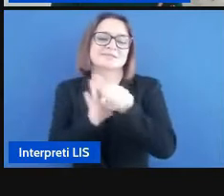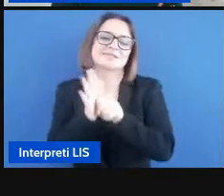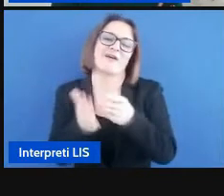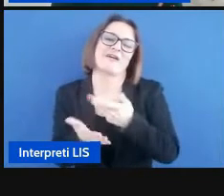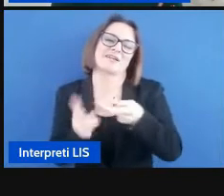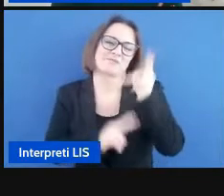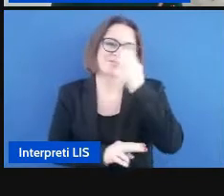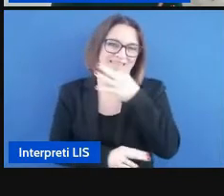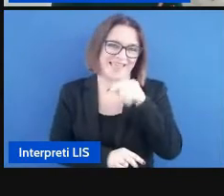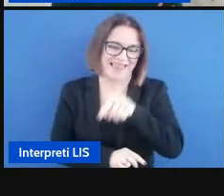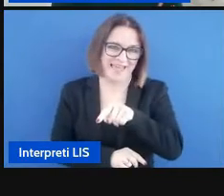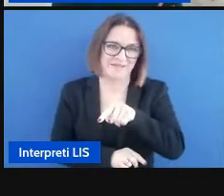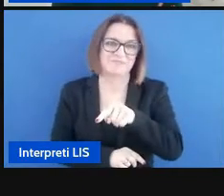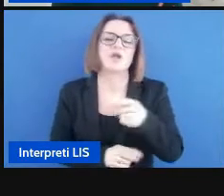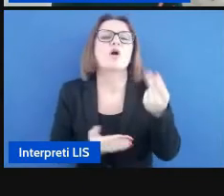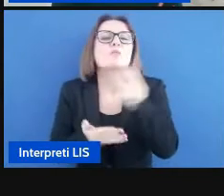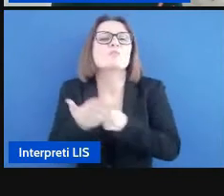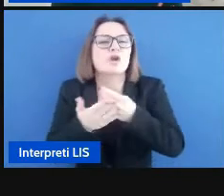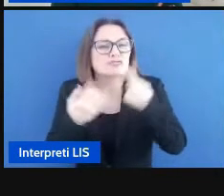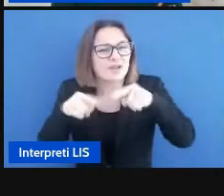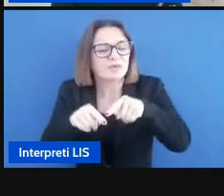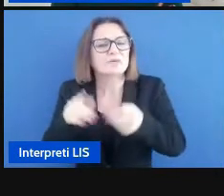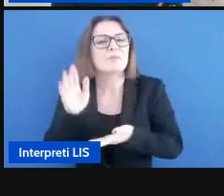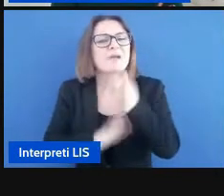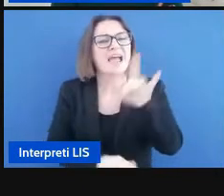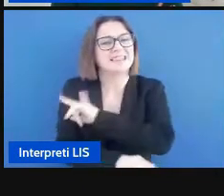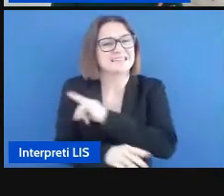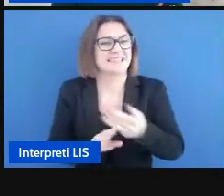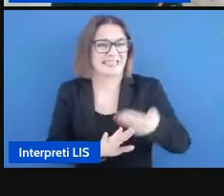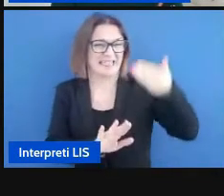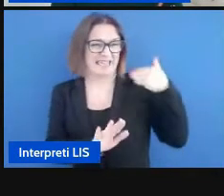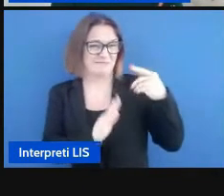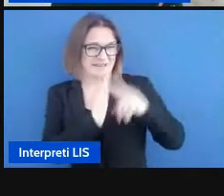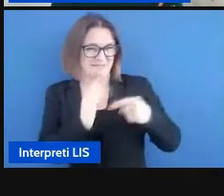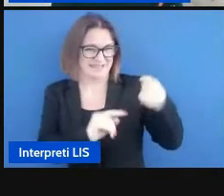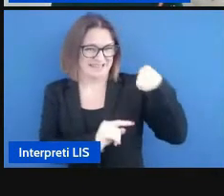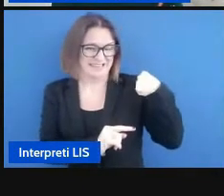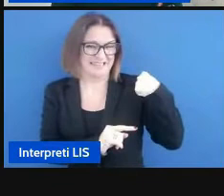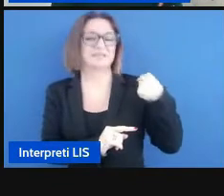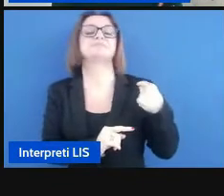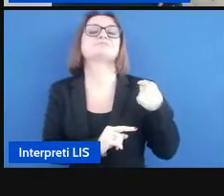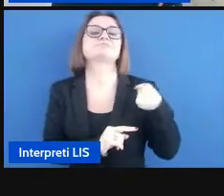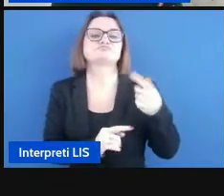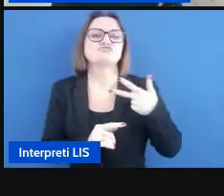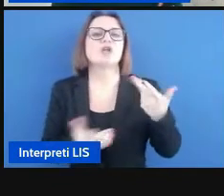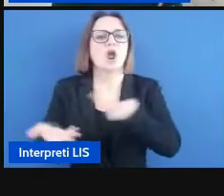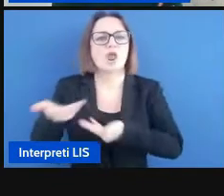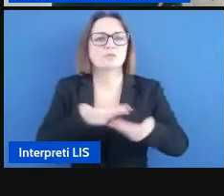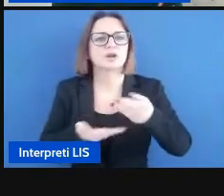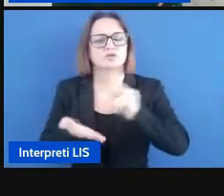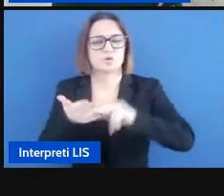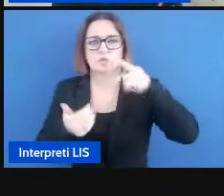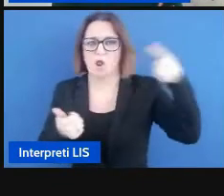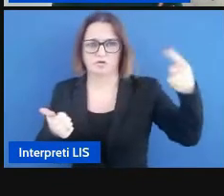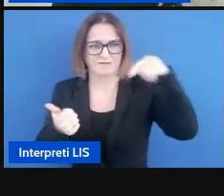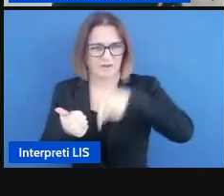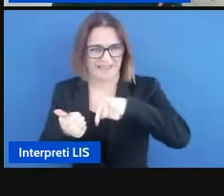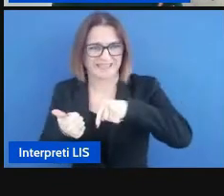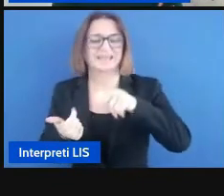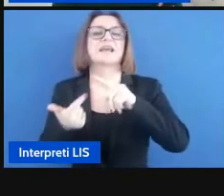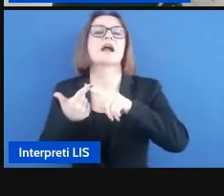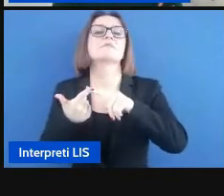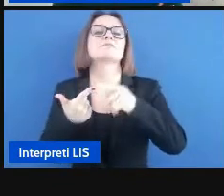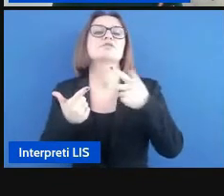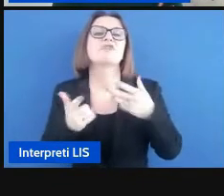progetto che è iniziato nel mese di settembre grazie alla collaborazione tra la scuola audiofonetica di brescia tra il